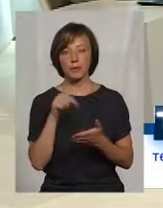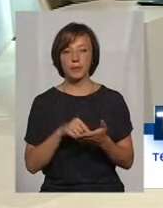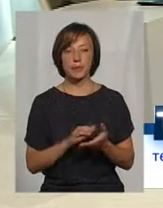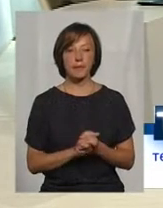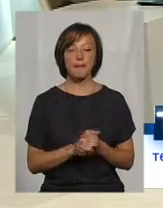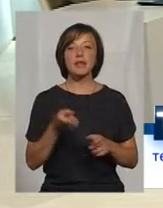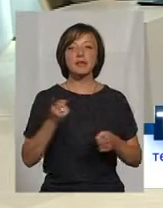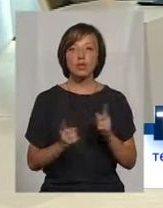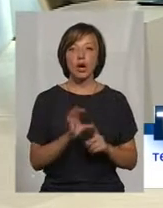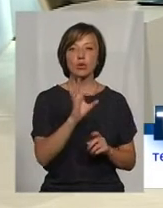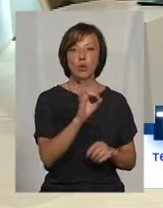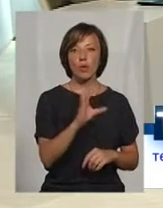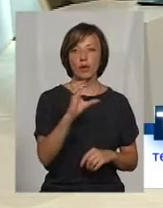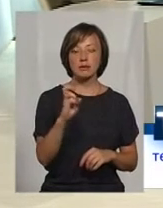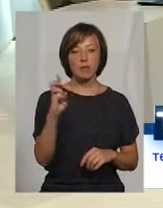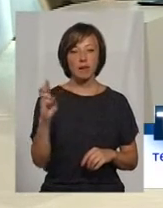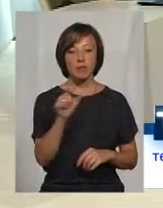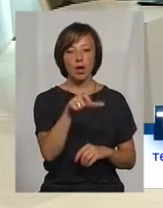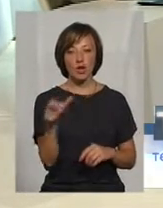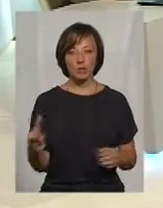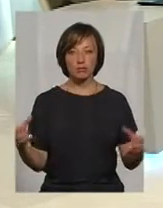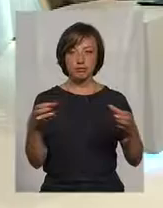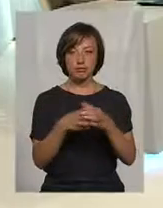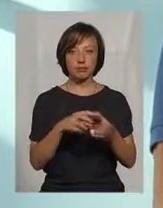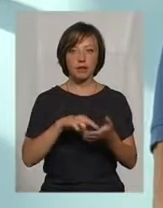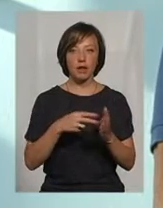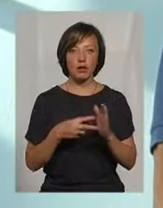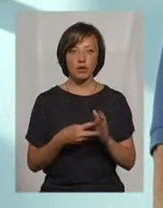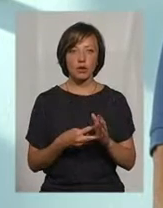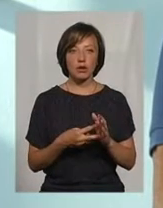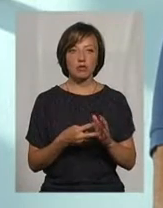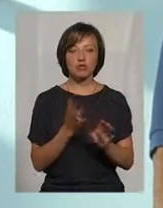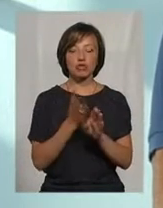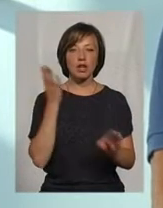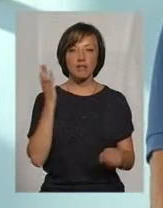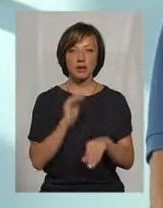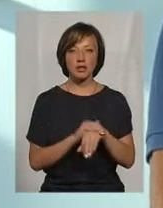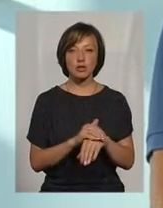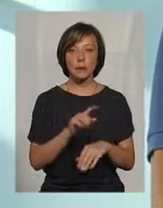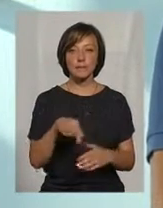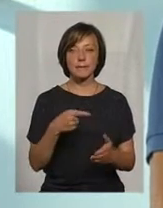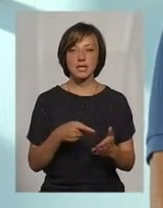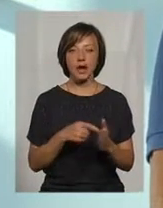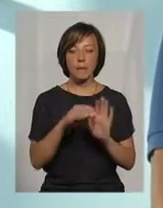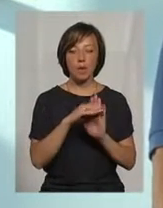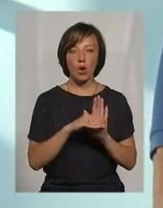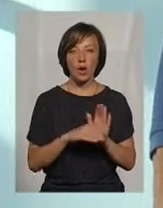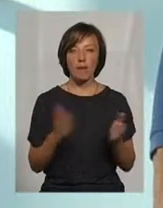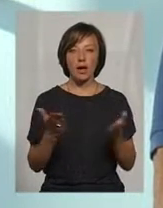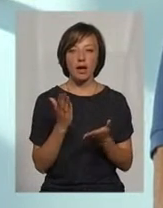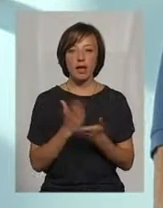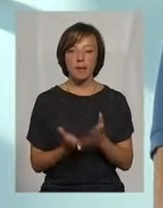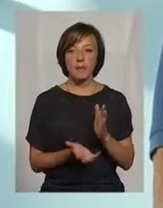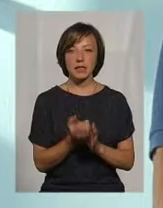ОСББ, люди, які зібралися і планують, стоїть фактично черга. Сьогоднішній день міська програма, яка є